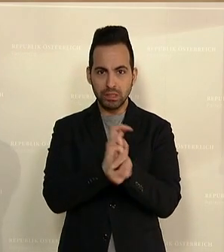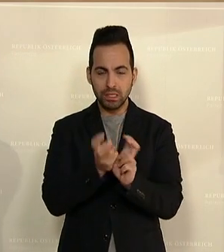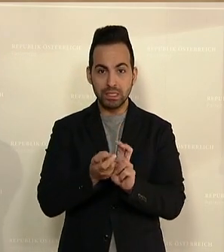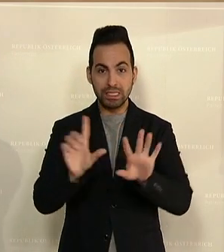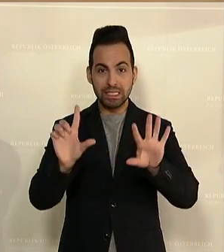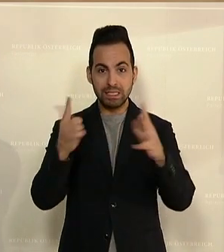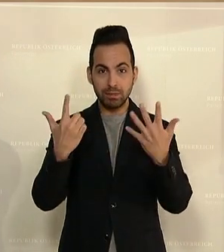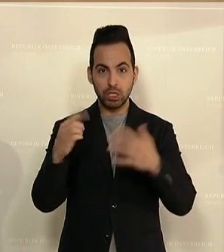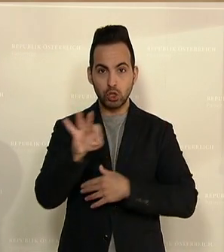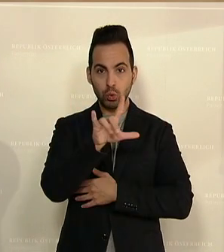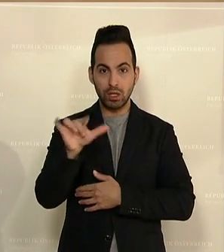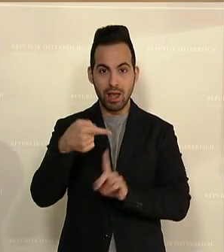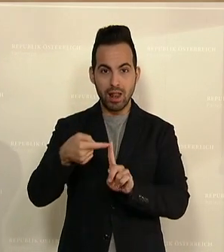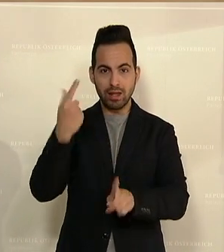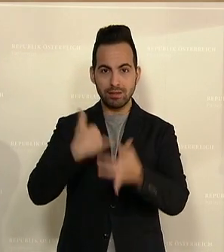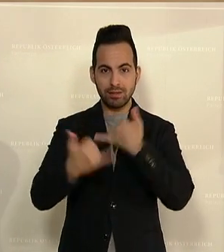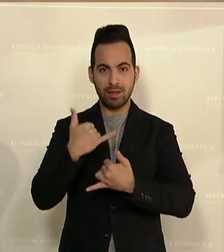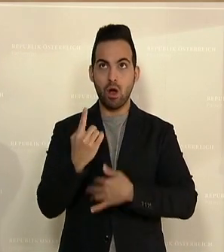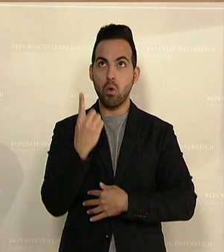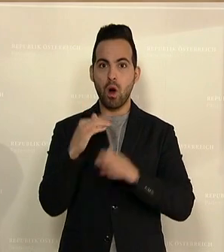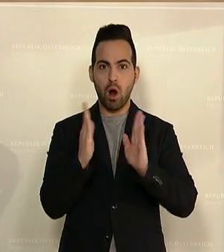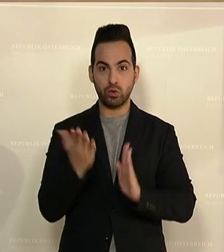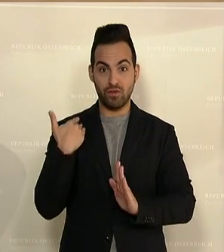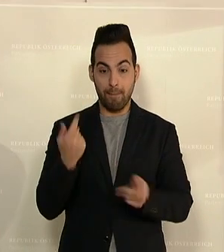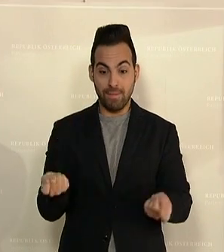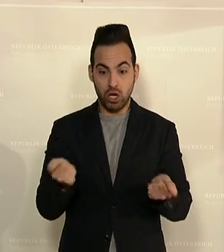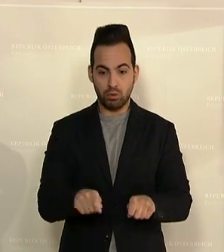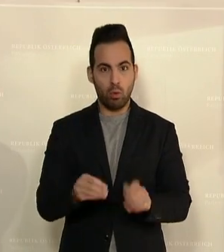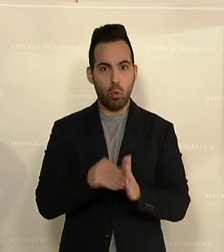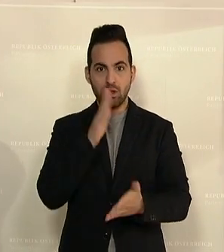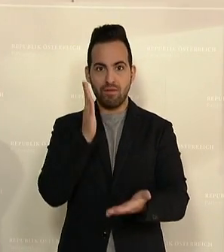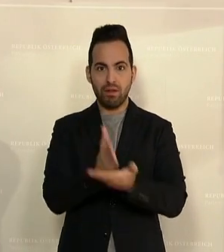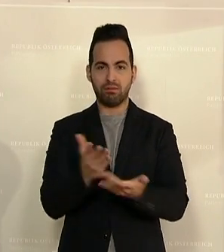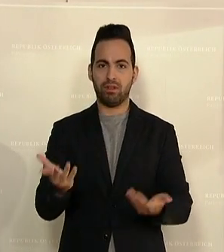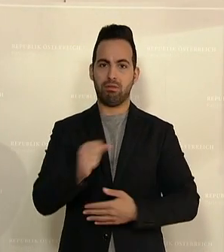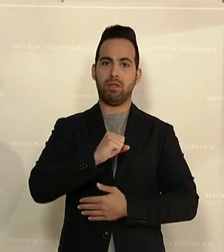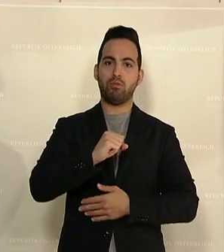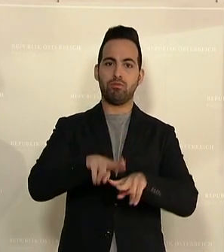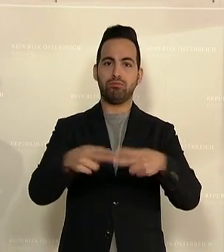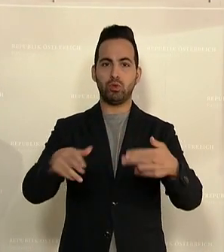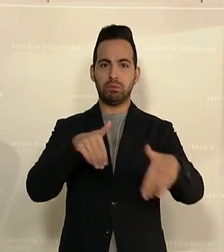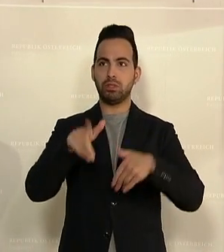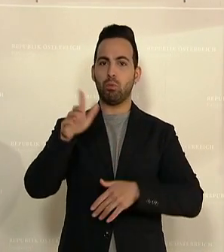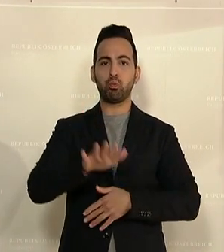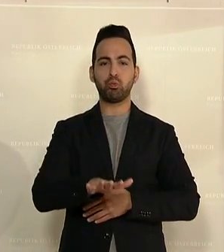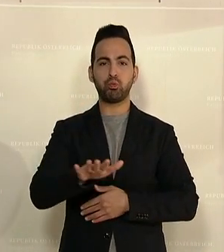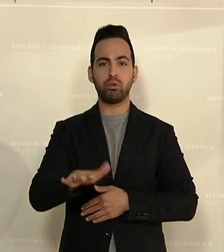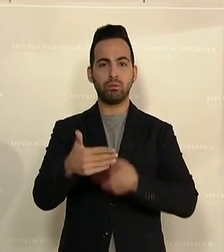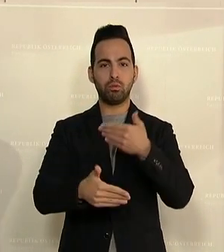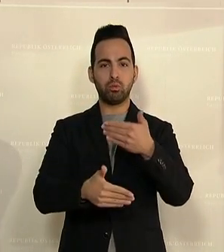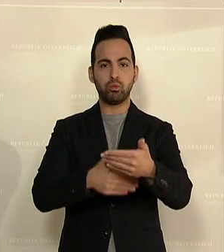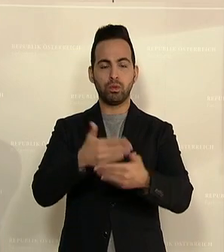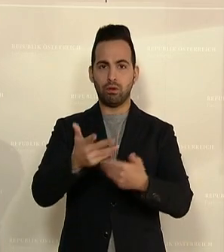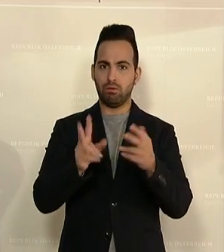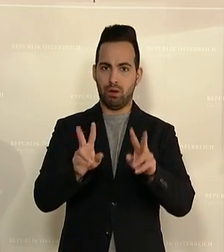Juli vorigen Jahr hier im Hohen Haus beschlossen haben. Bei dem Tempo, das von Seiten des Bundesministeriums eingeschlagen wird, wird einem